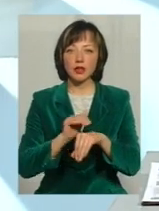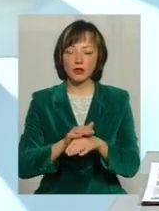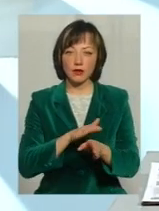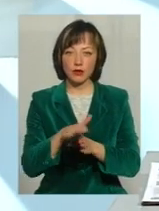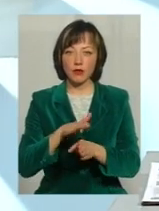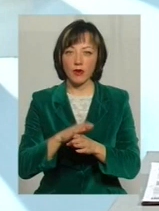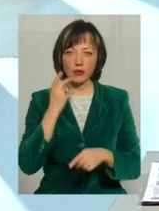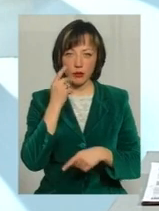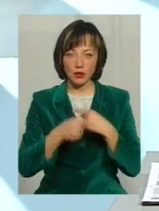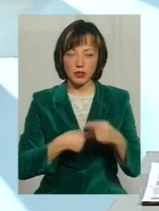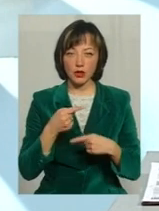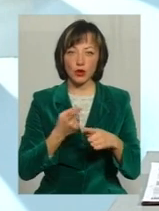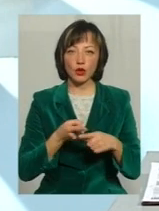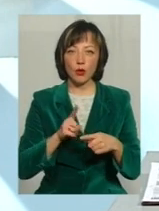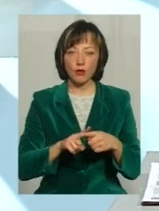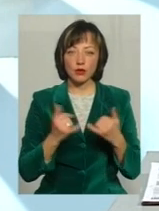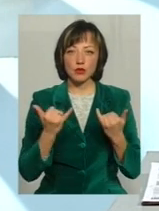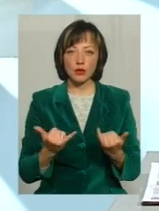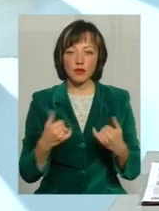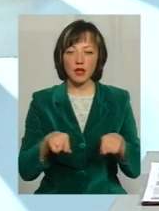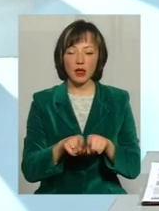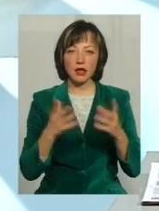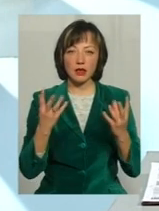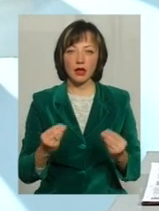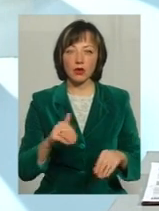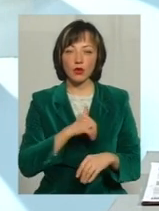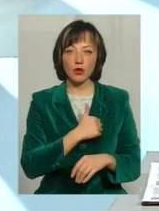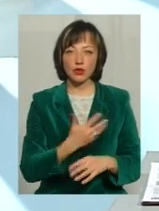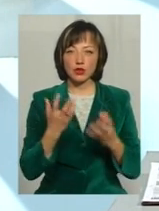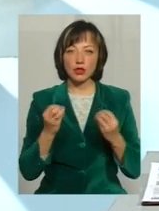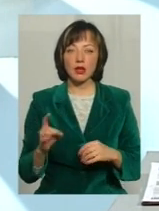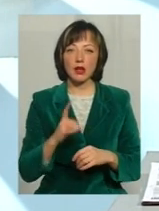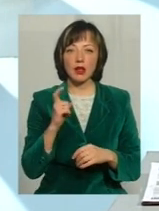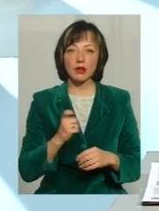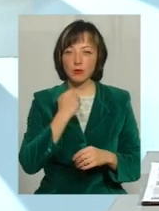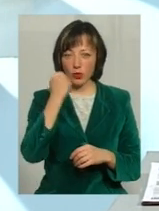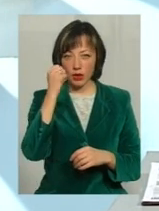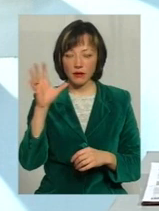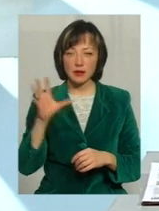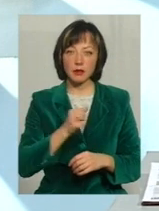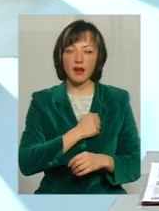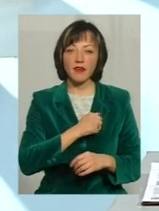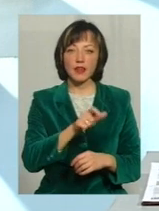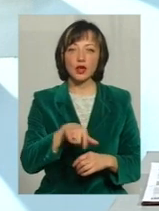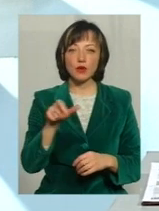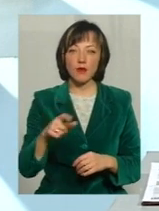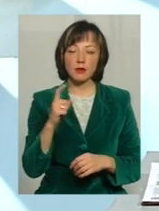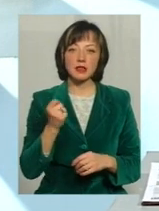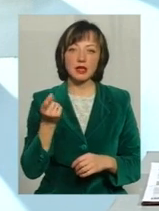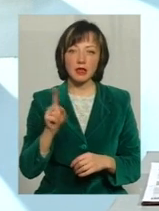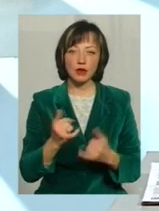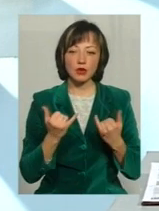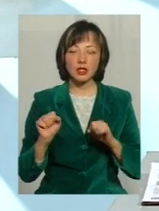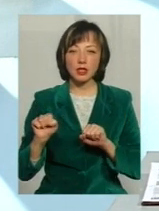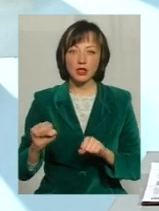Тому в такий день сьогодні дійсно хочу ще раз подякувати всім військовим за те, що сьогодні